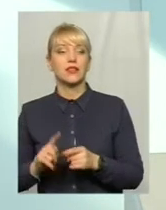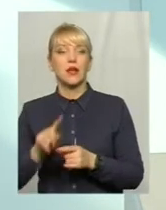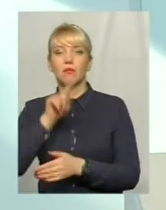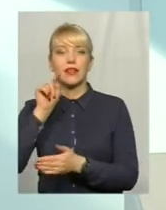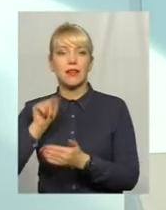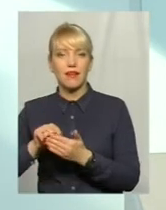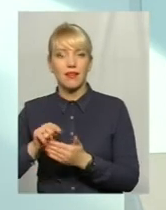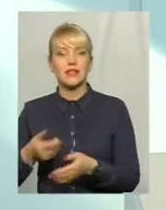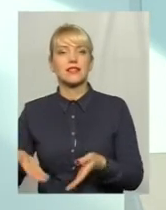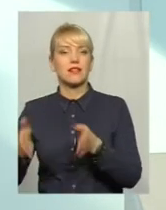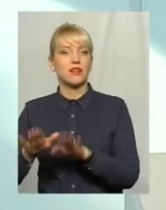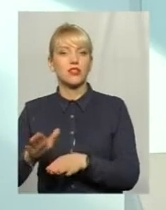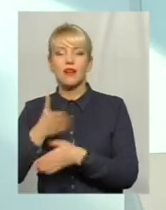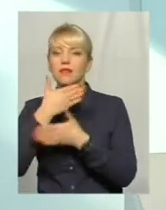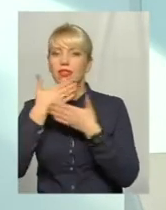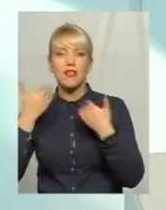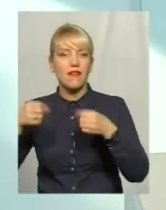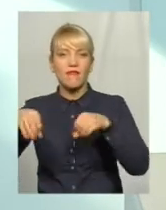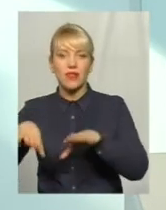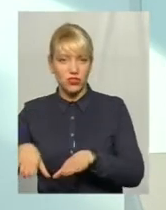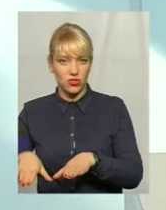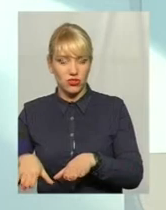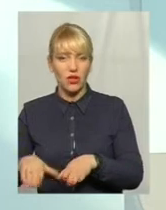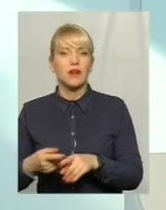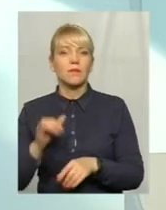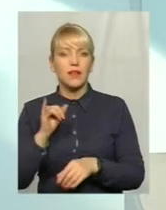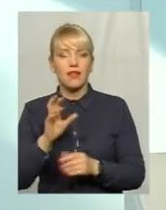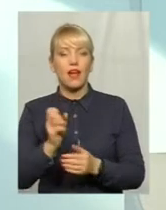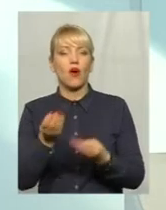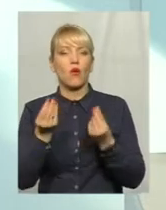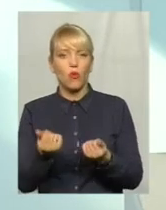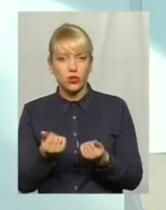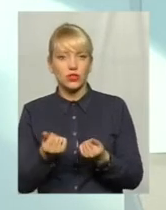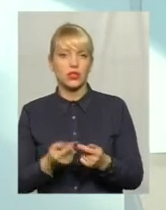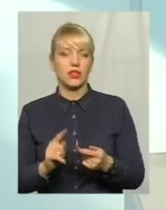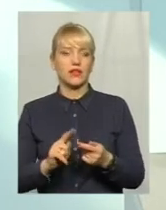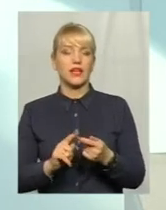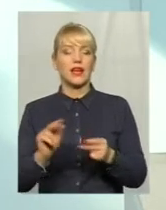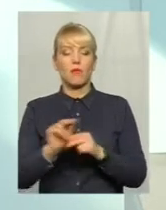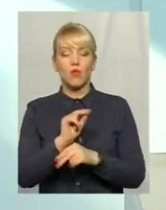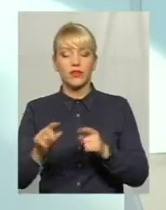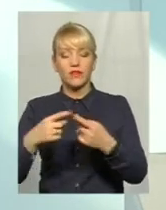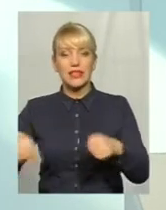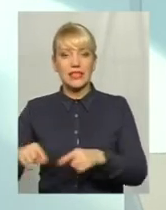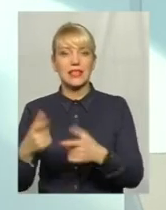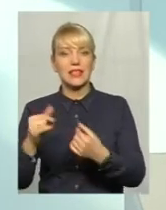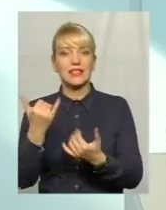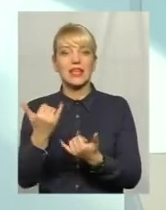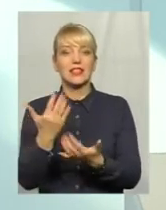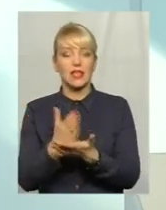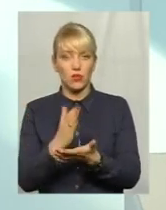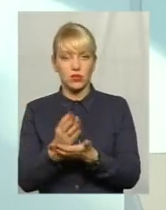залишається невирішеним. На кошти на ремонт відділення, там, де воно заходиться зараз,